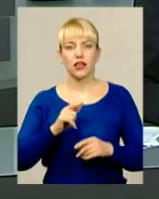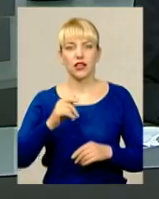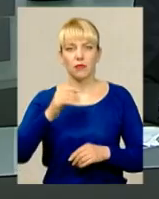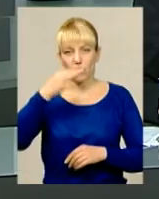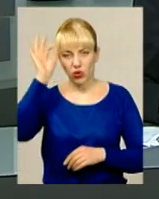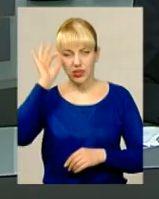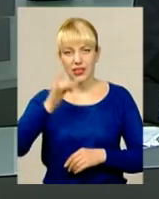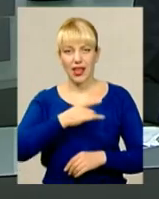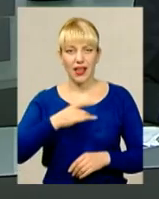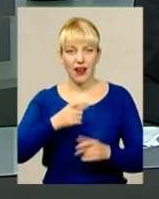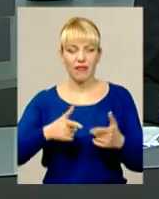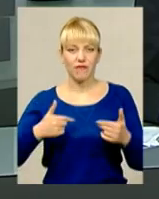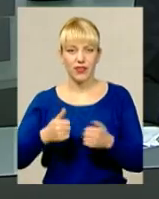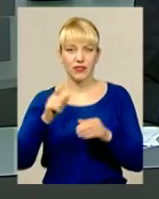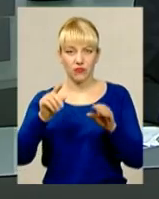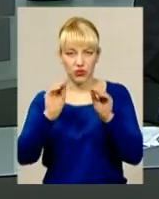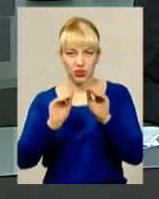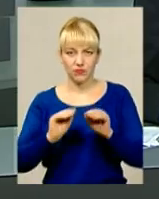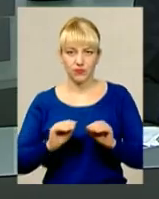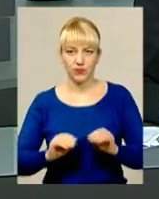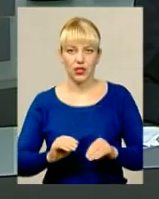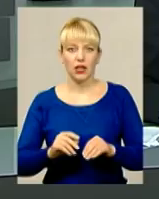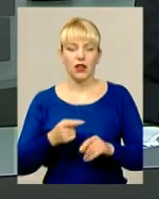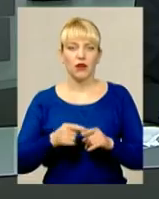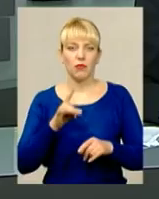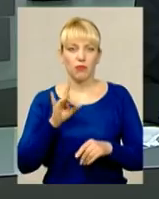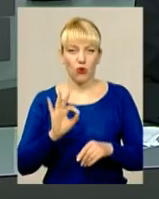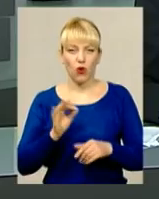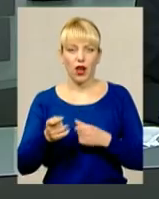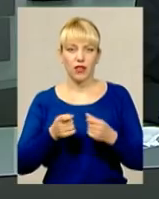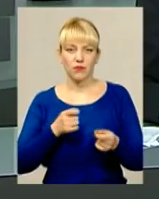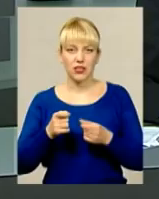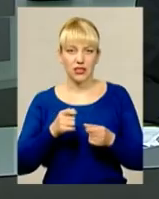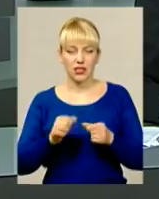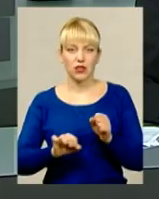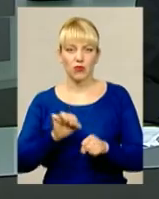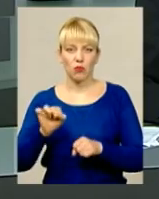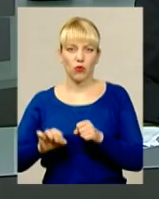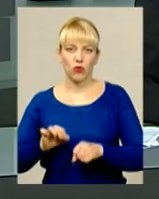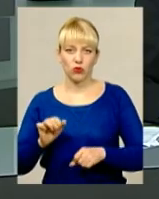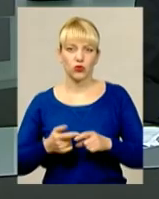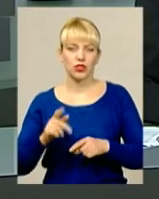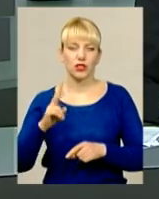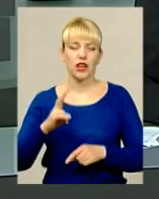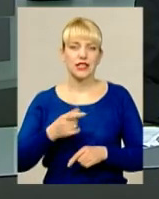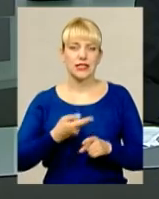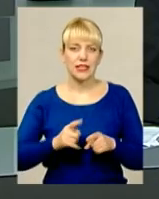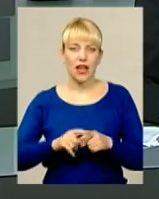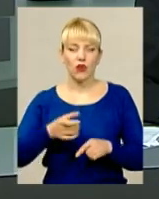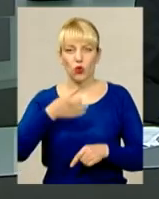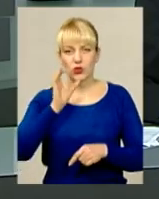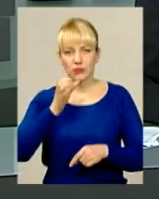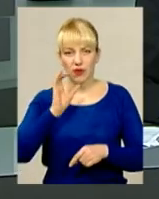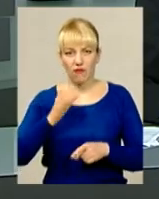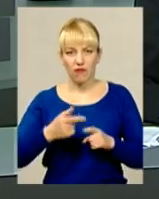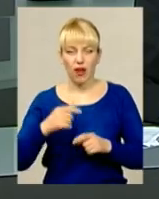райвідділу. Ті же склали протокол про адміністративні правопорушення. Це розпивання пива, алкогольних, слабоалкогольних напоїв